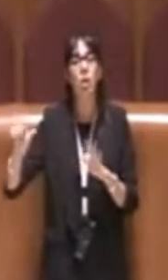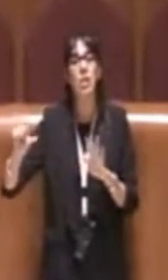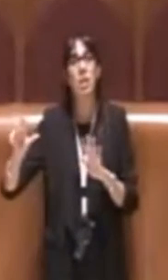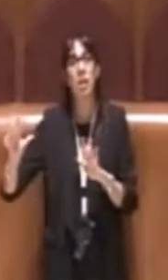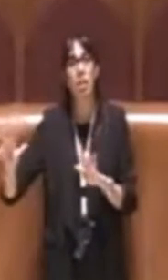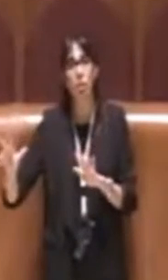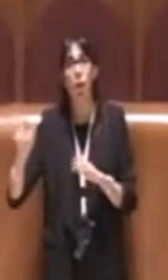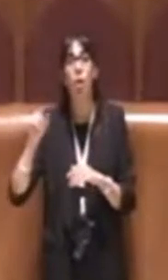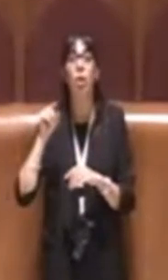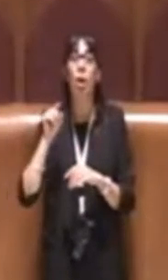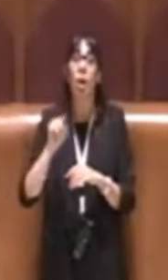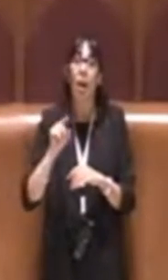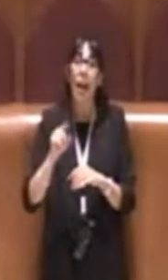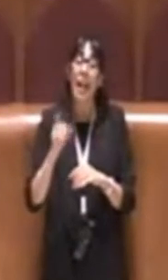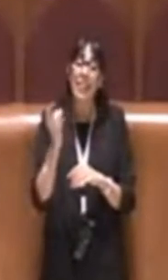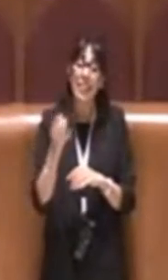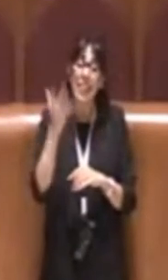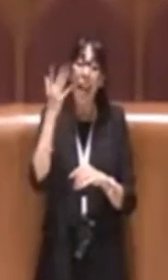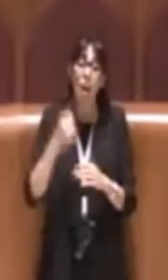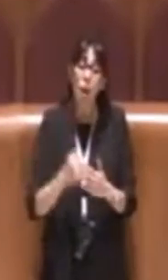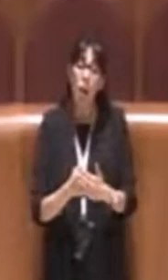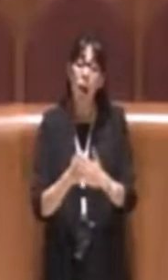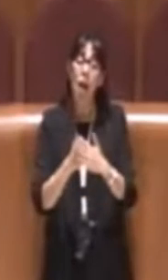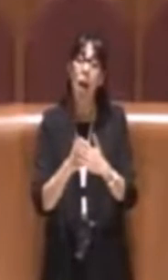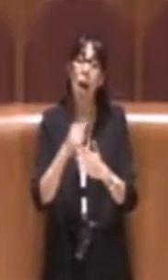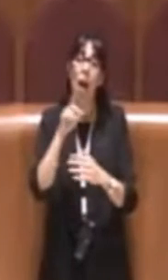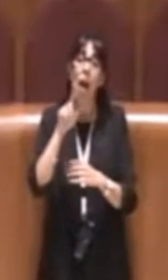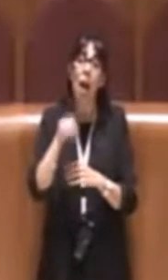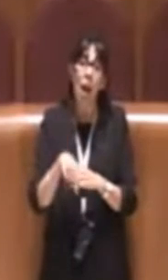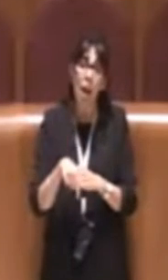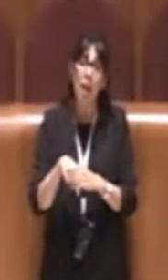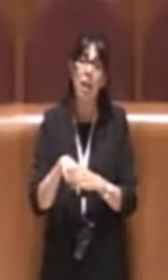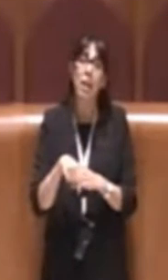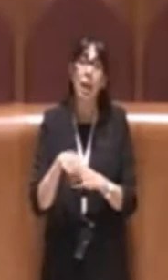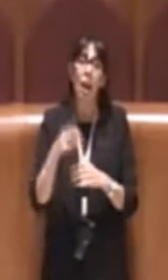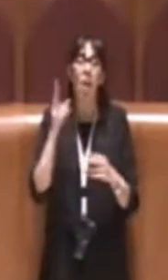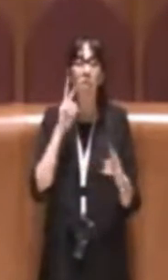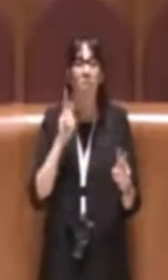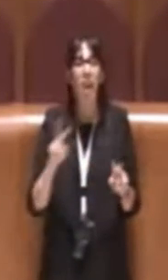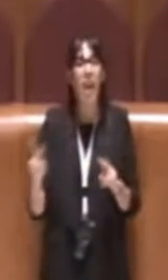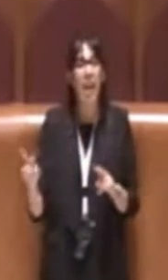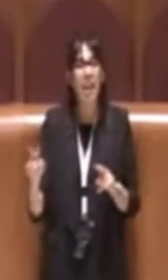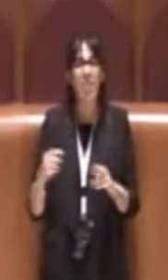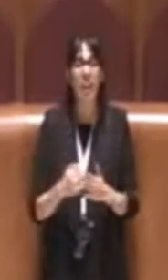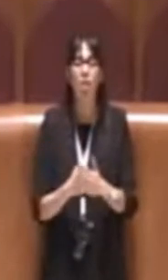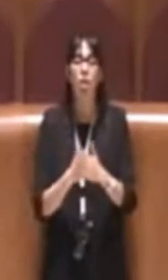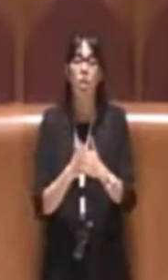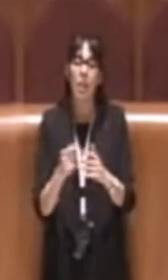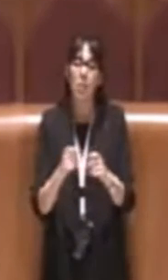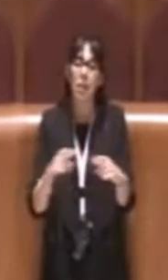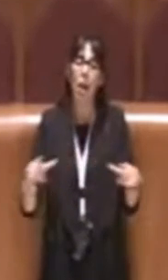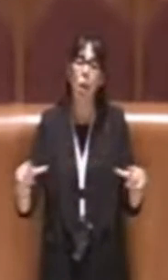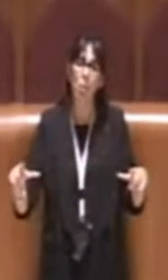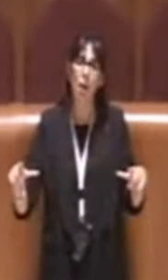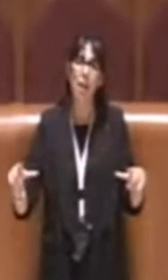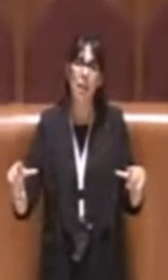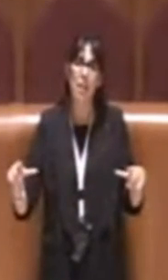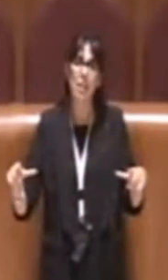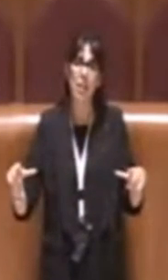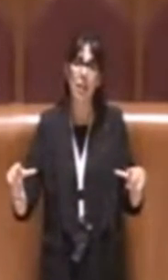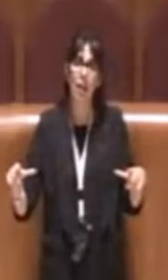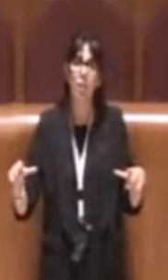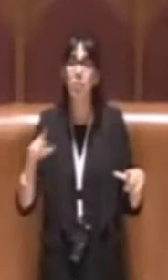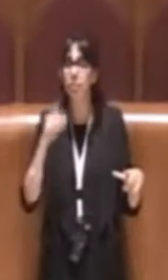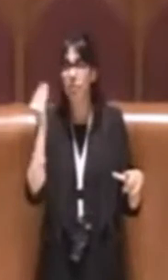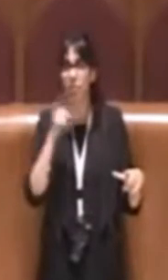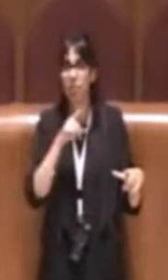suffragata questa deroga da una verifica di sostenibilità urbanistica che penso abbiate